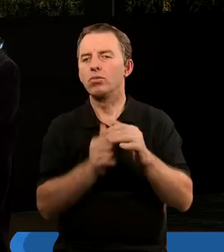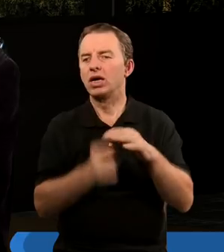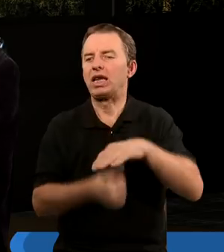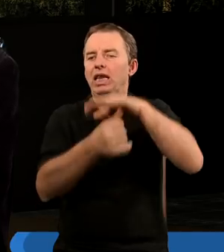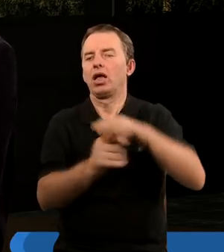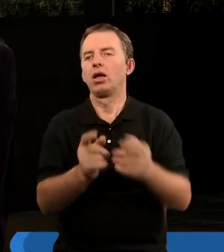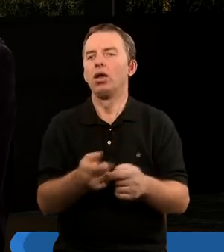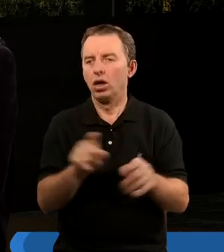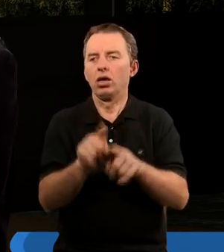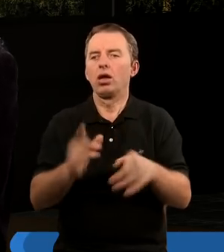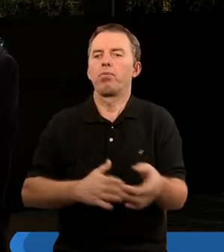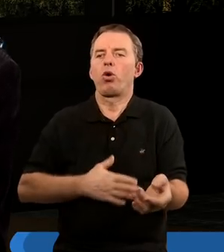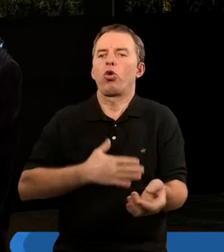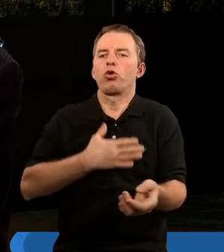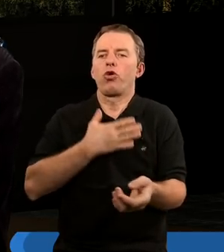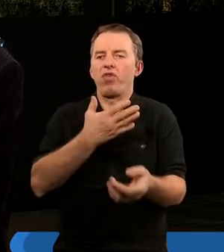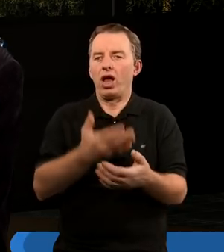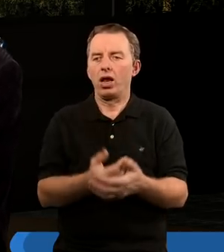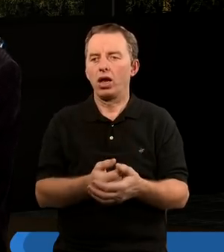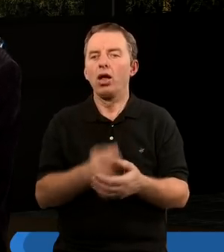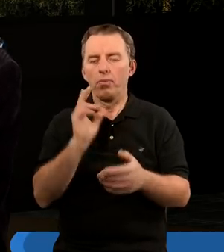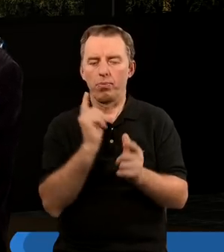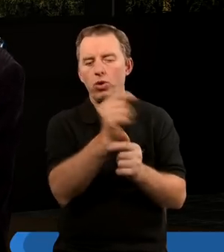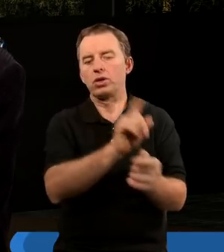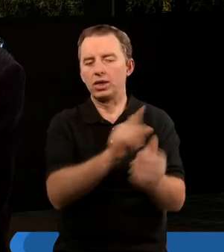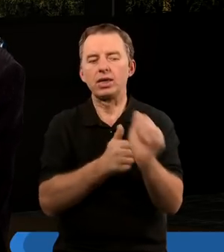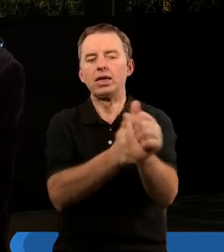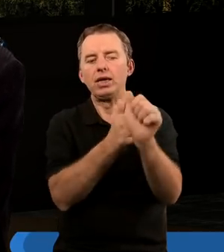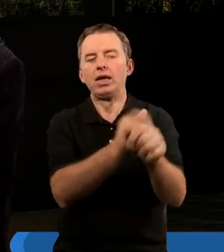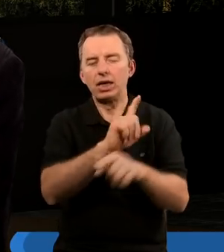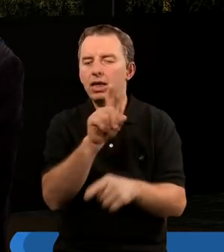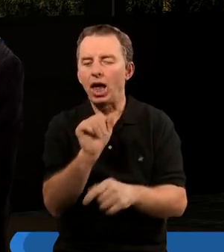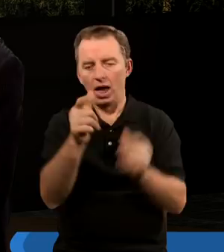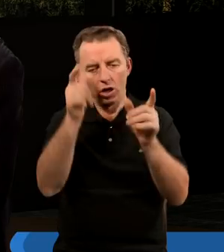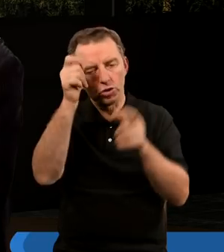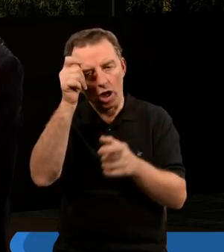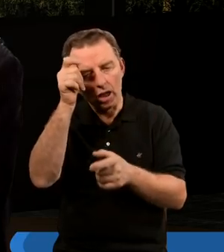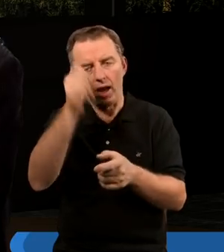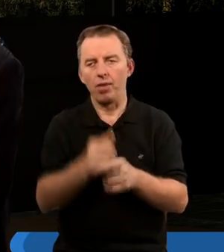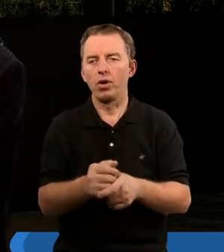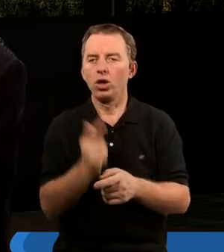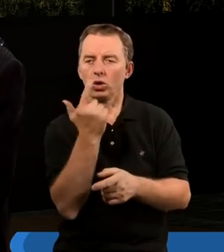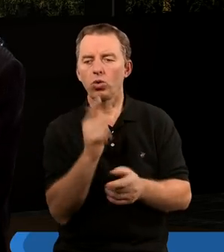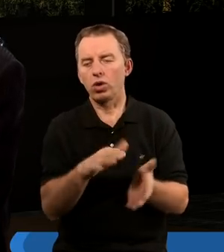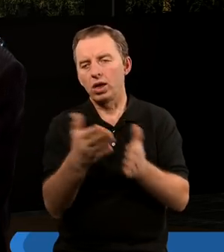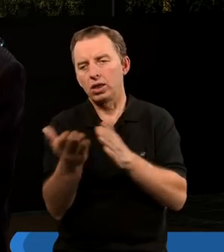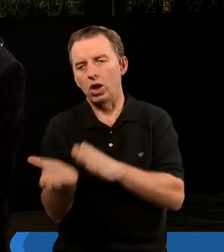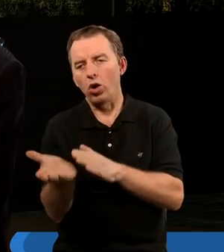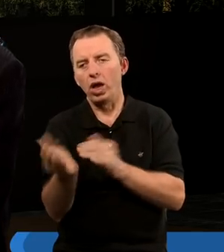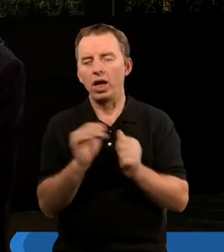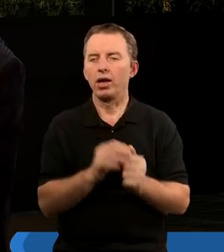którzy go chyba podziwiali, skoro za nim poszli. A z drugiej strony